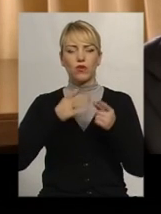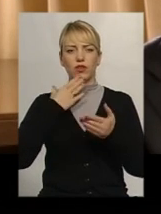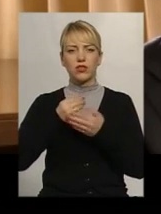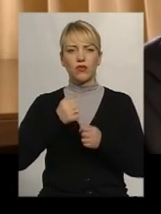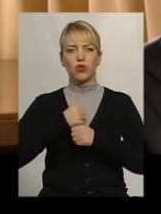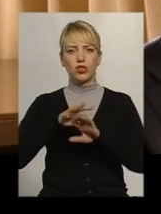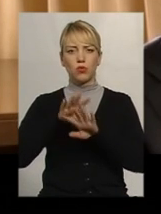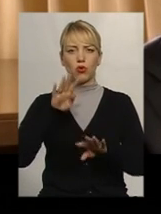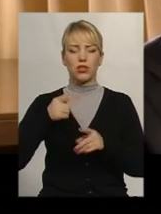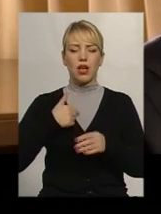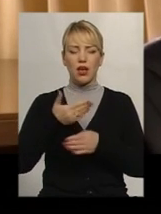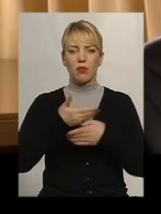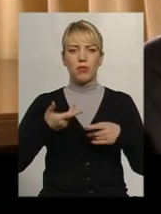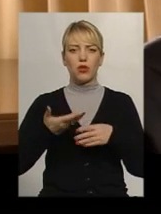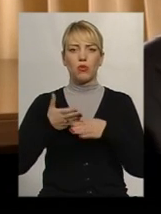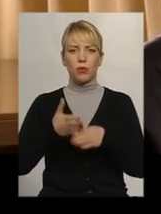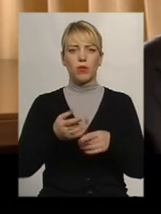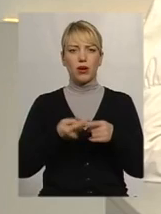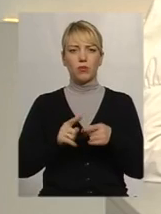допомагаємо Україні робити саме це.